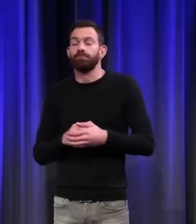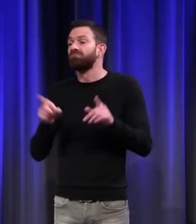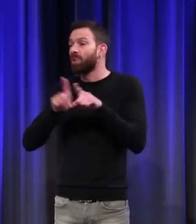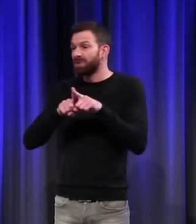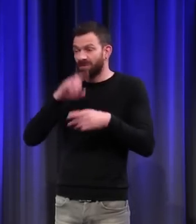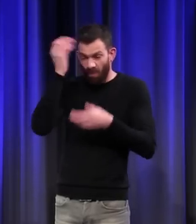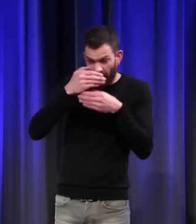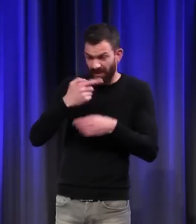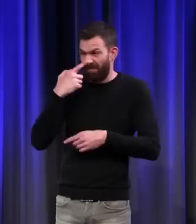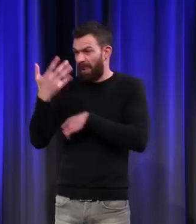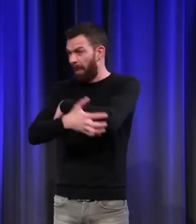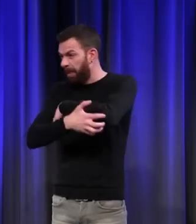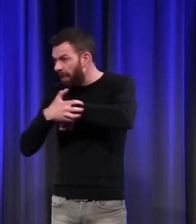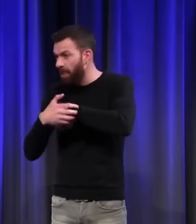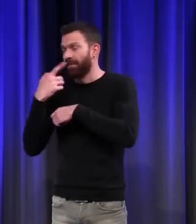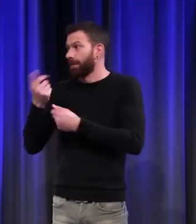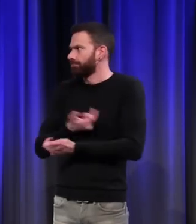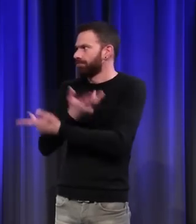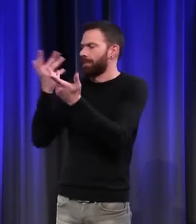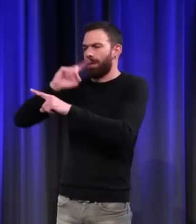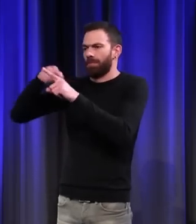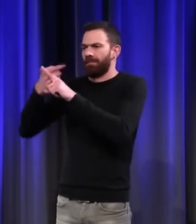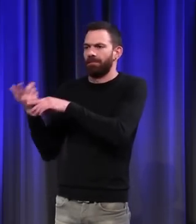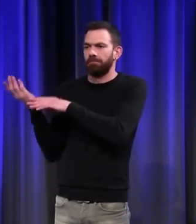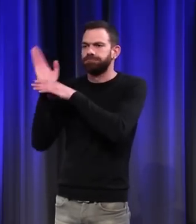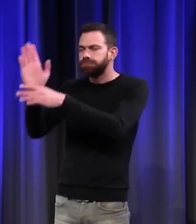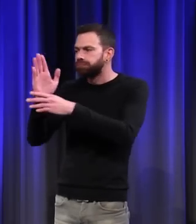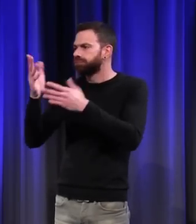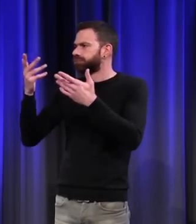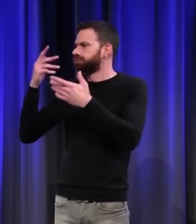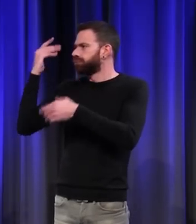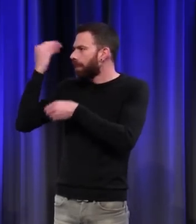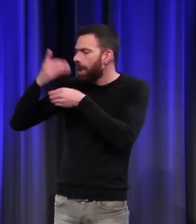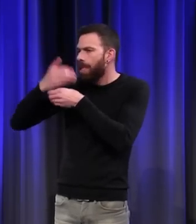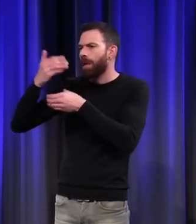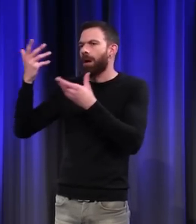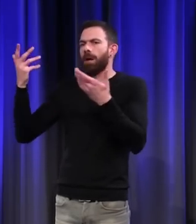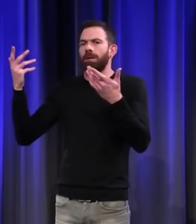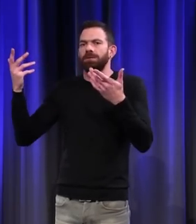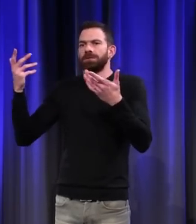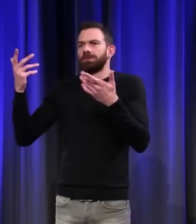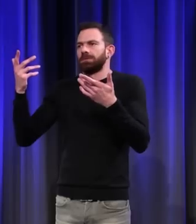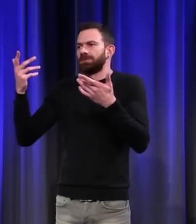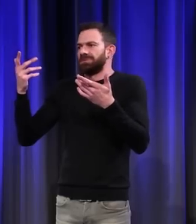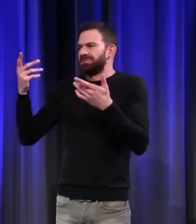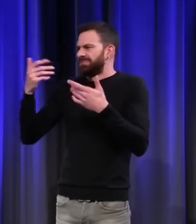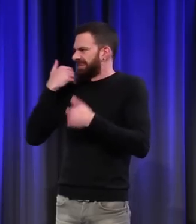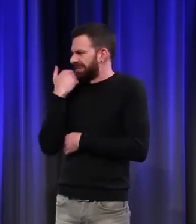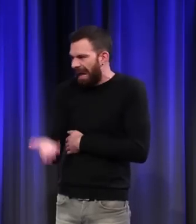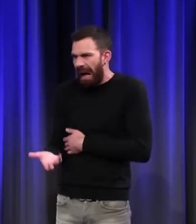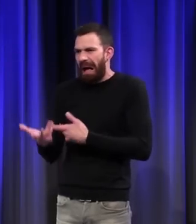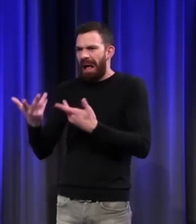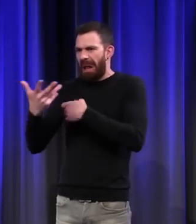misérable. Il y a pas mal de films qui mettent en scène un Moyen Âge à la fois sale,